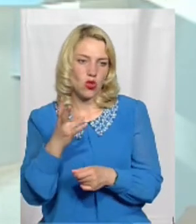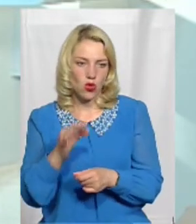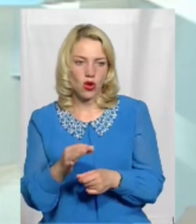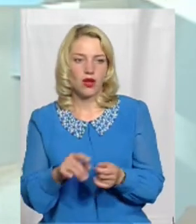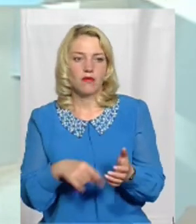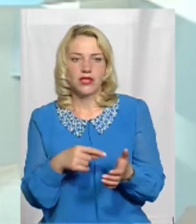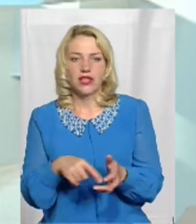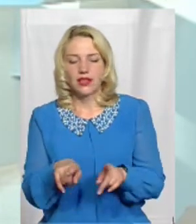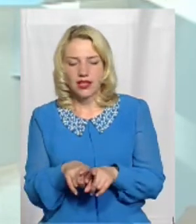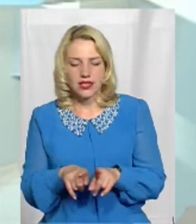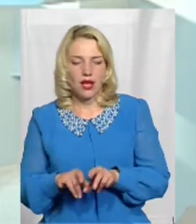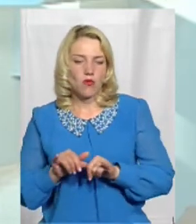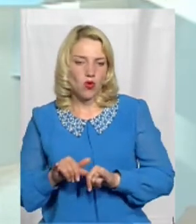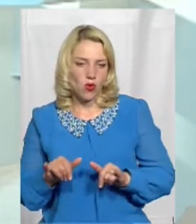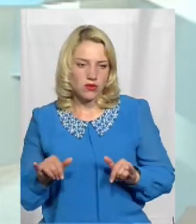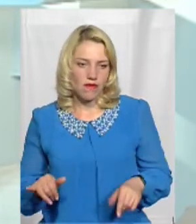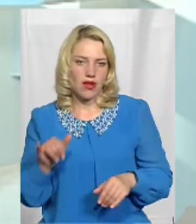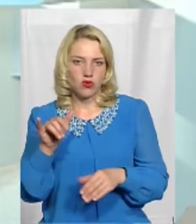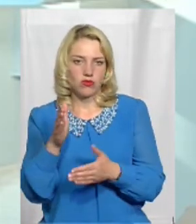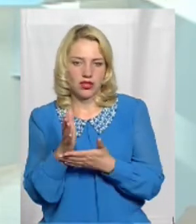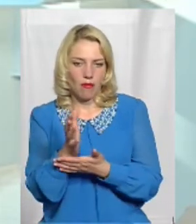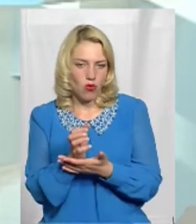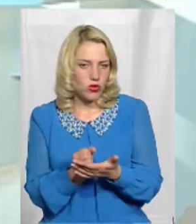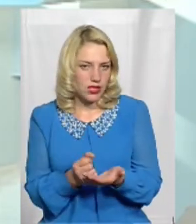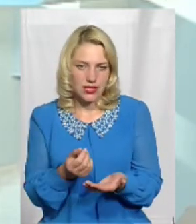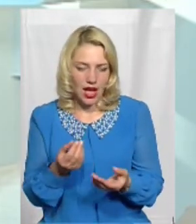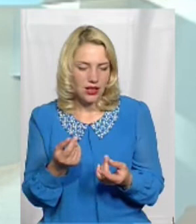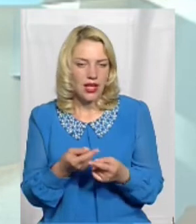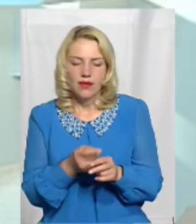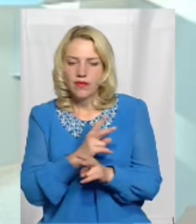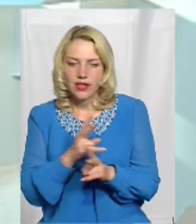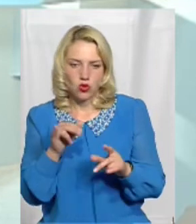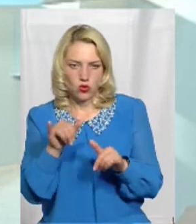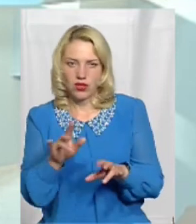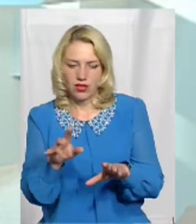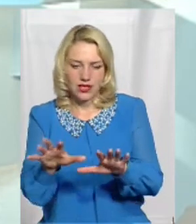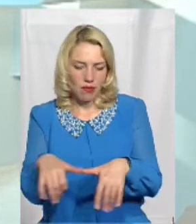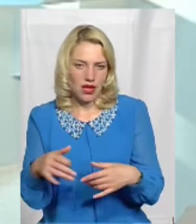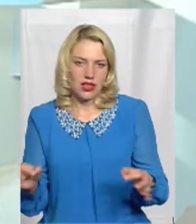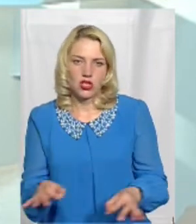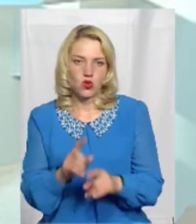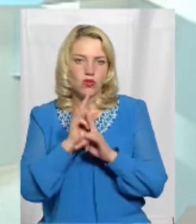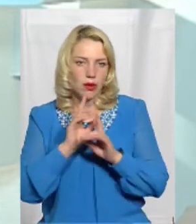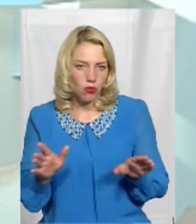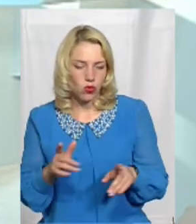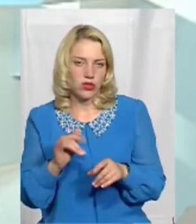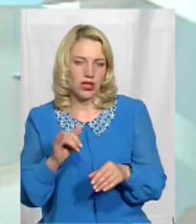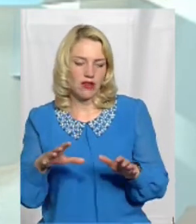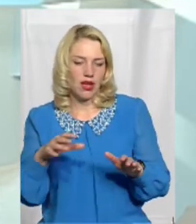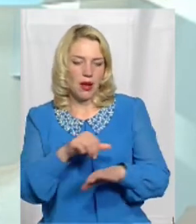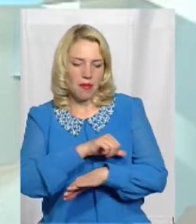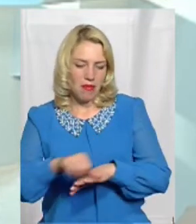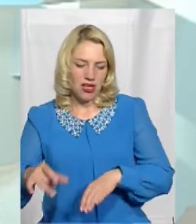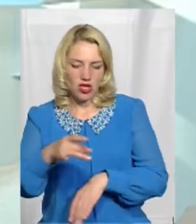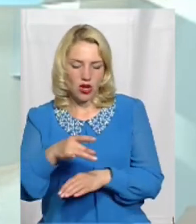міста так само розвиваються, їхній потенціал залишається Ніхто від них нічого не буде забирати Межі районів